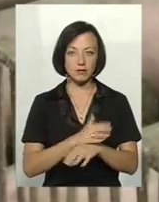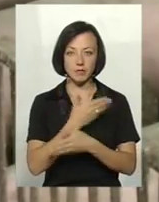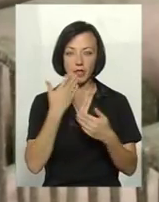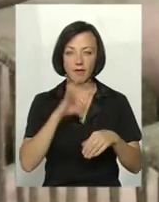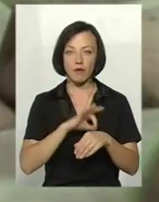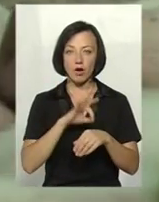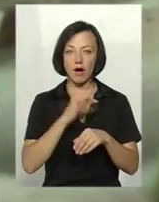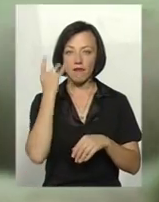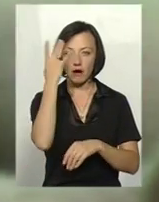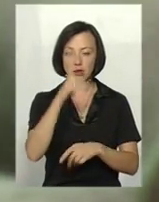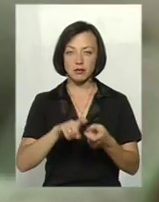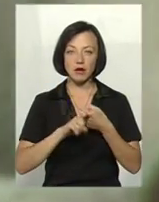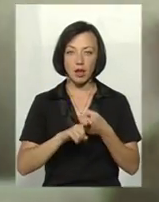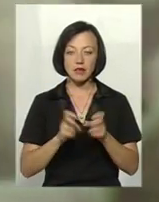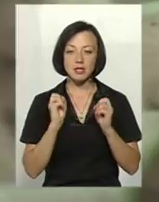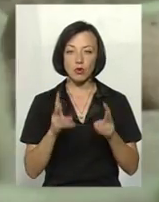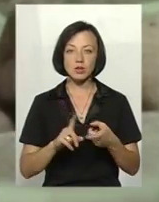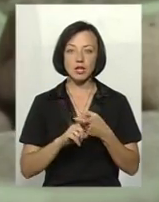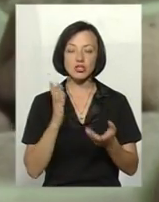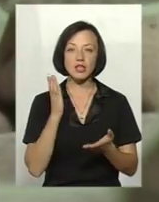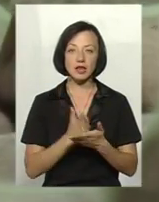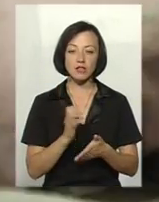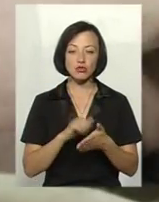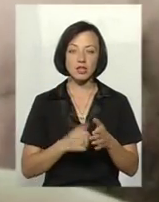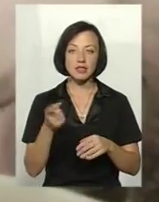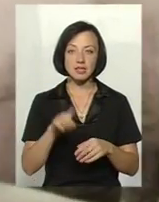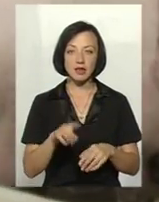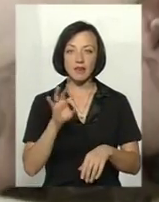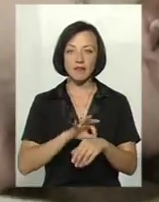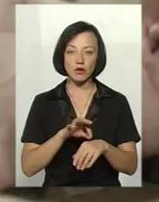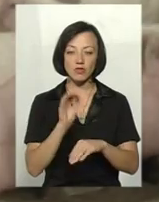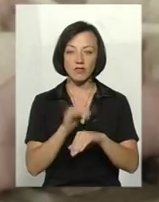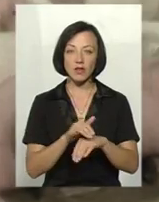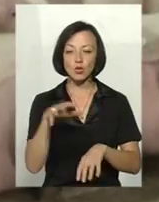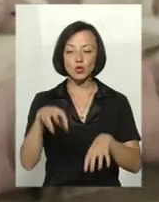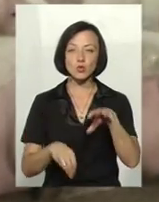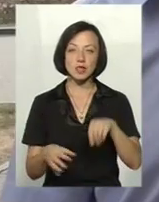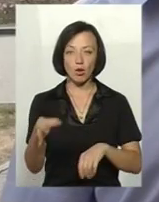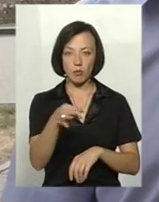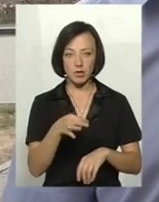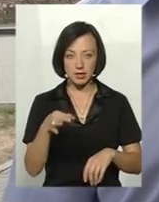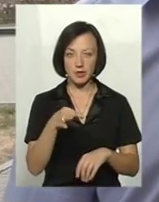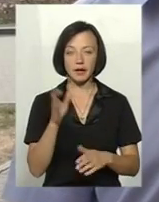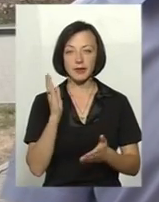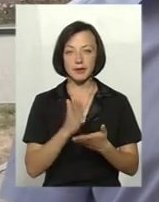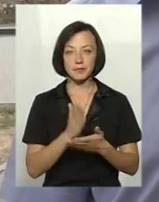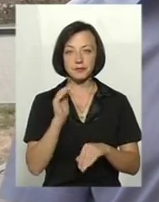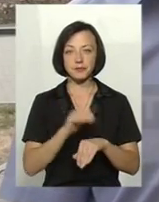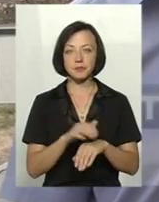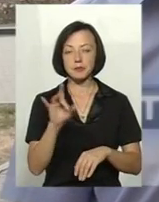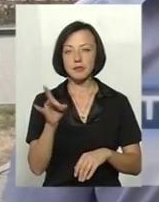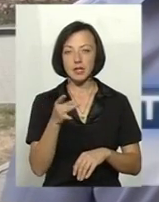африканську чому свиней. Але загроза зараження є через те, що вірус виявили у сусідніх областях. І в